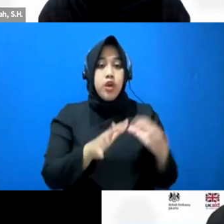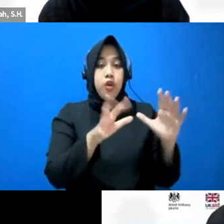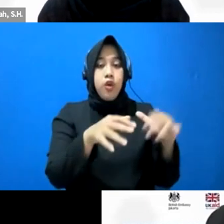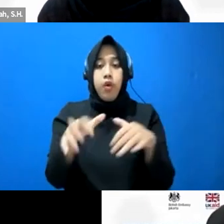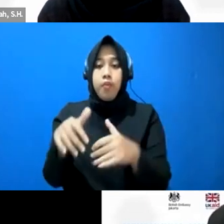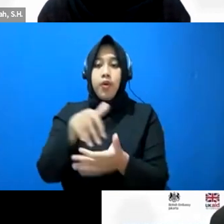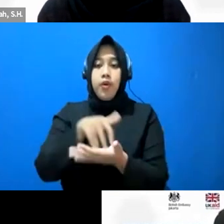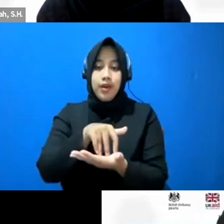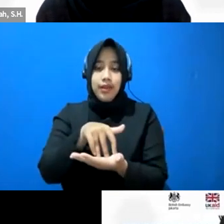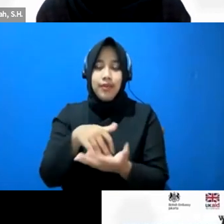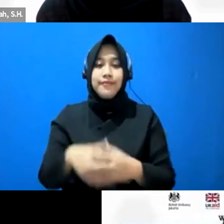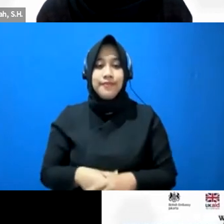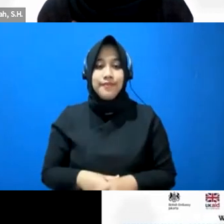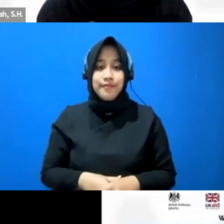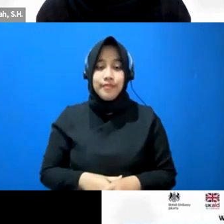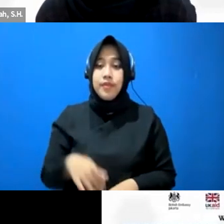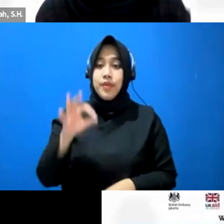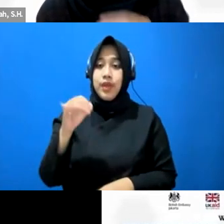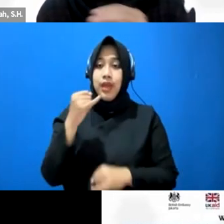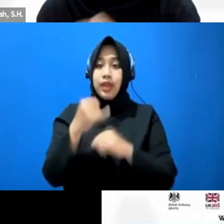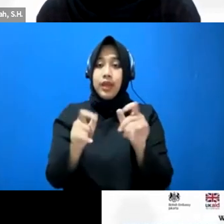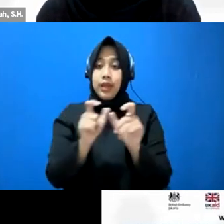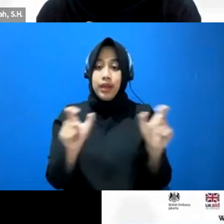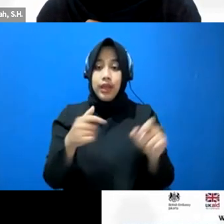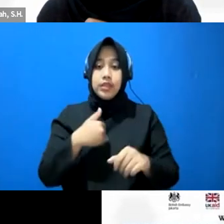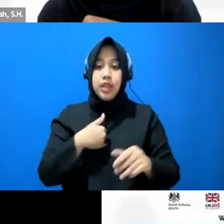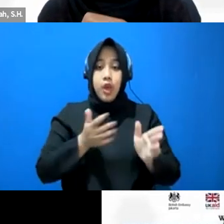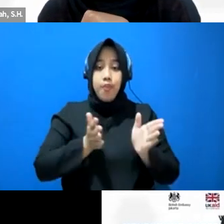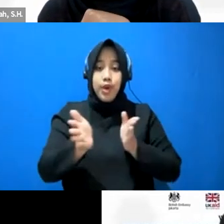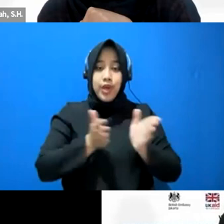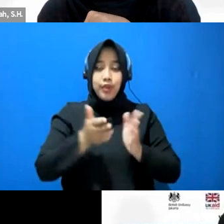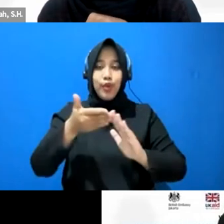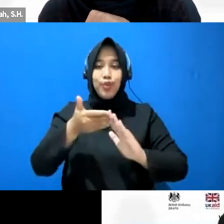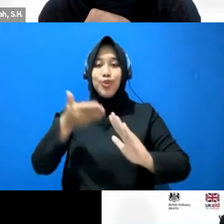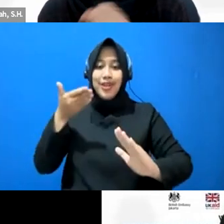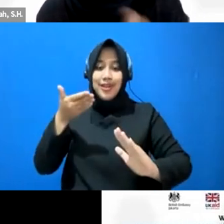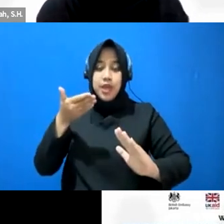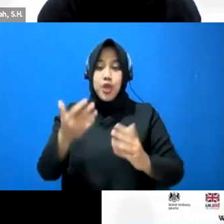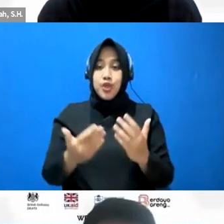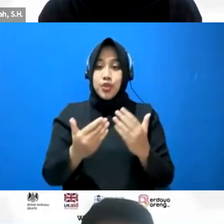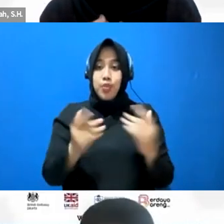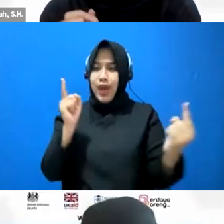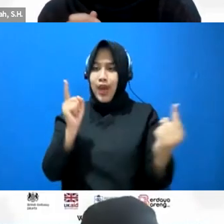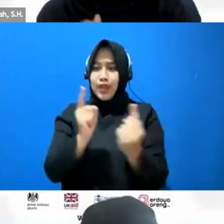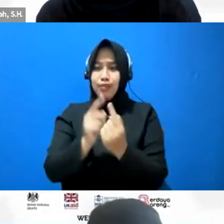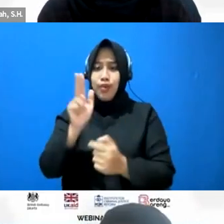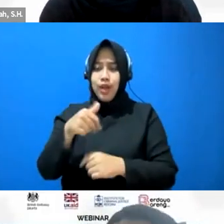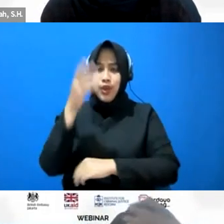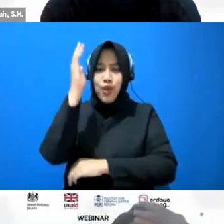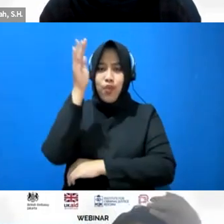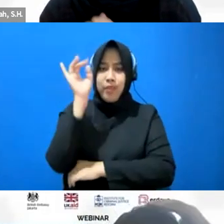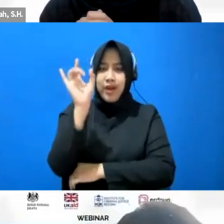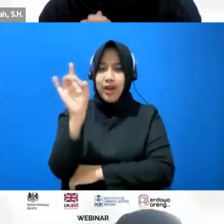rentan baik akhir kata saya selaku moderator undur diri semoga kita dapat bertemu kembali dalam webinar